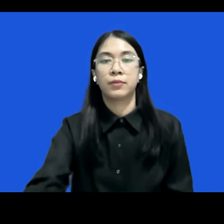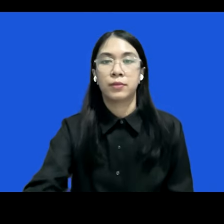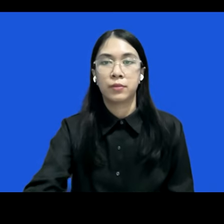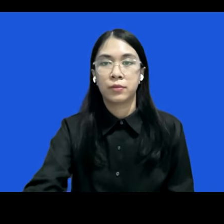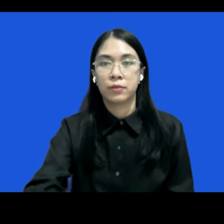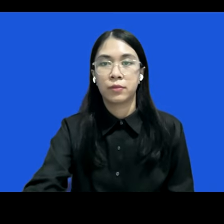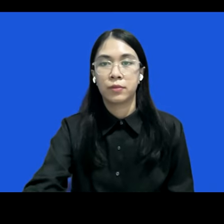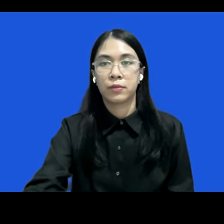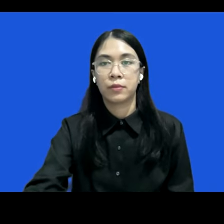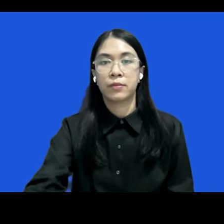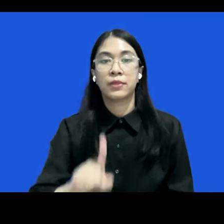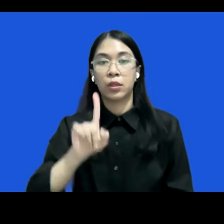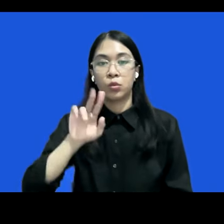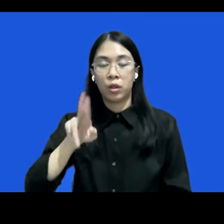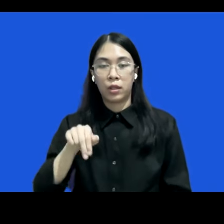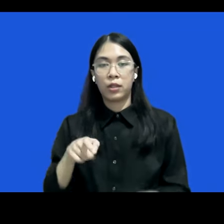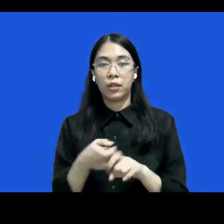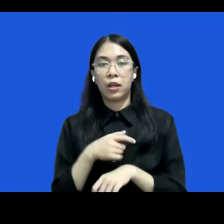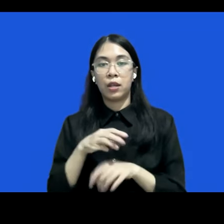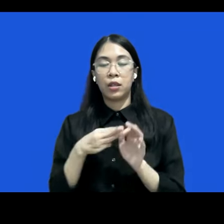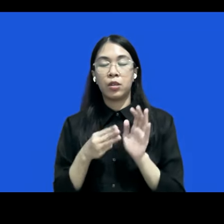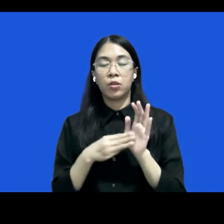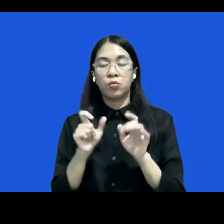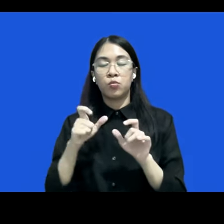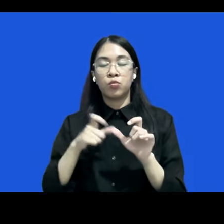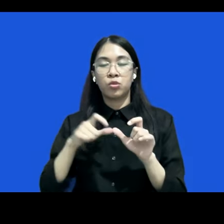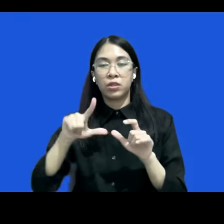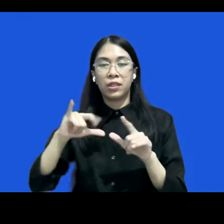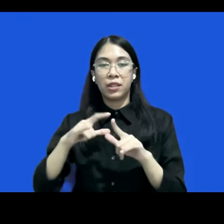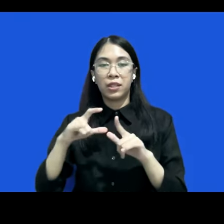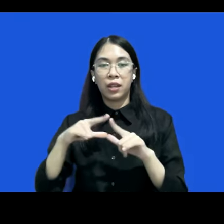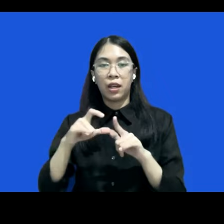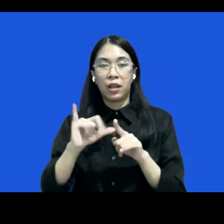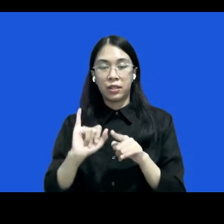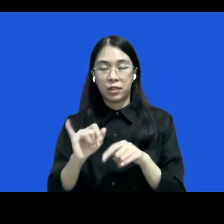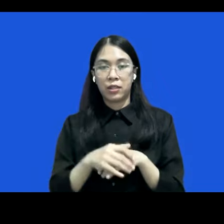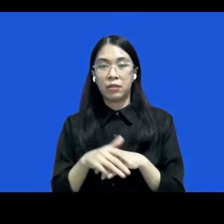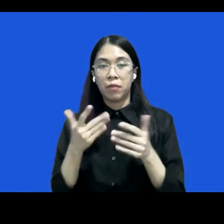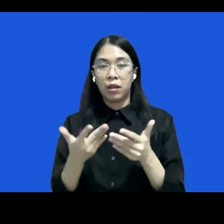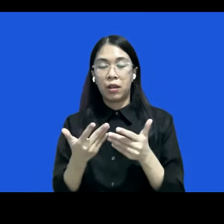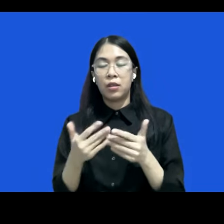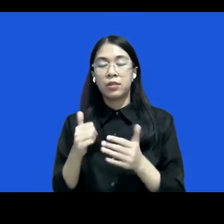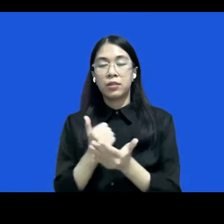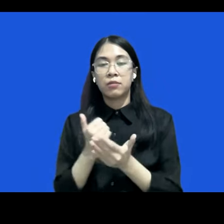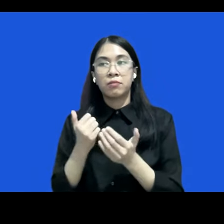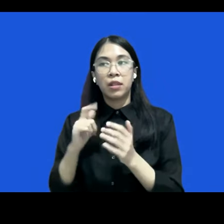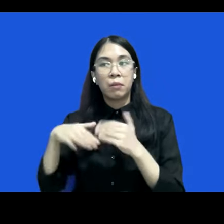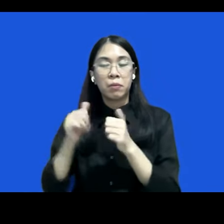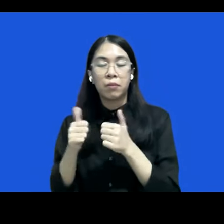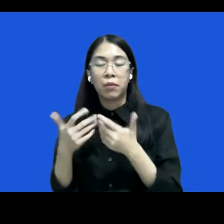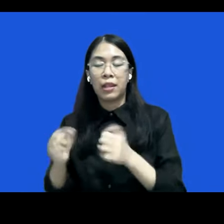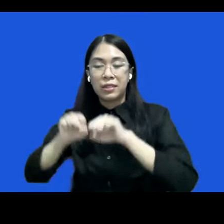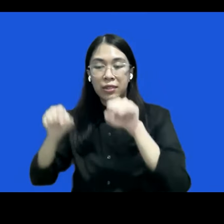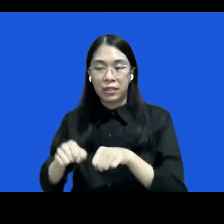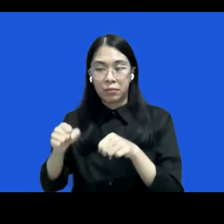satu lagi dari Musliadi Kitung pertanyaannya adalah bagaimana sebaiknya sistem pengawasan ke depannya terhadap